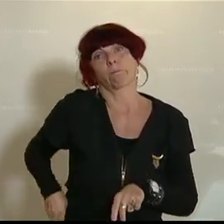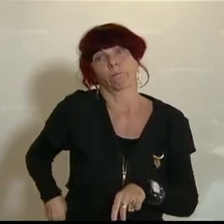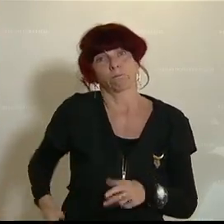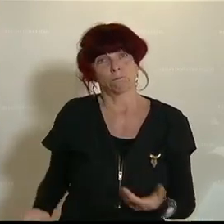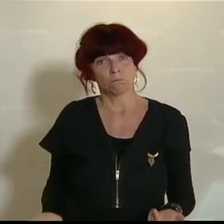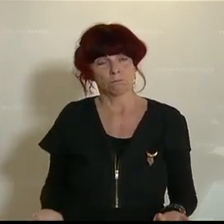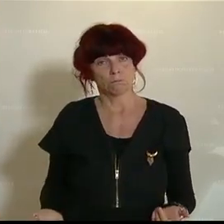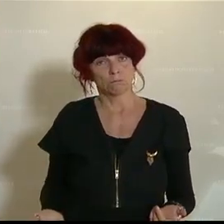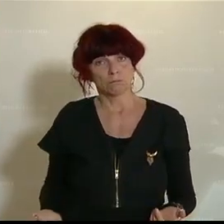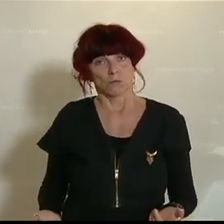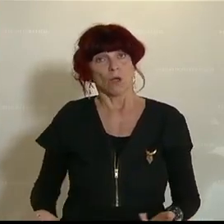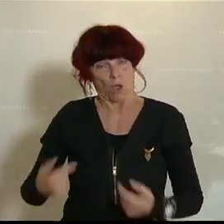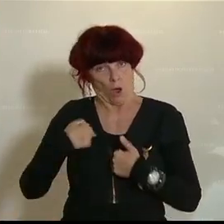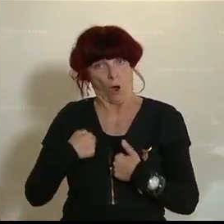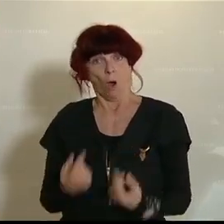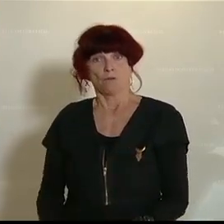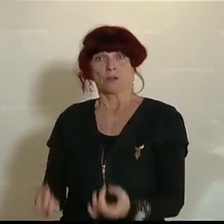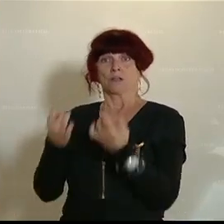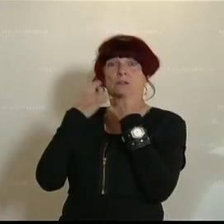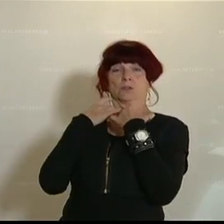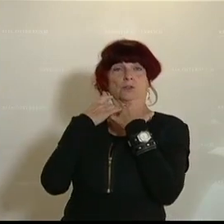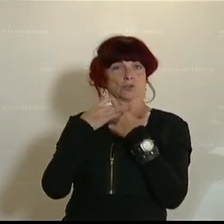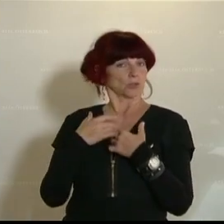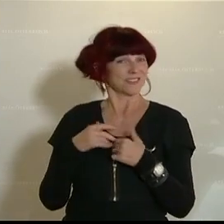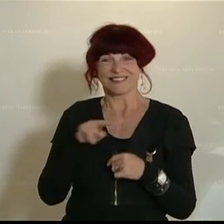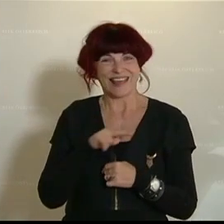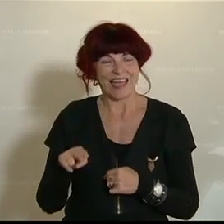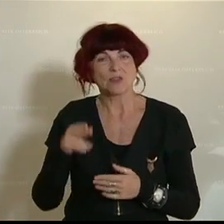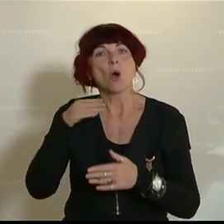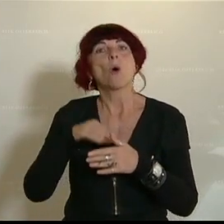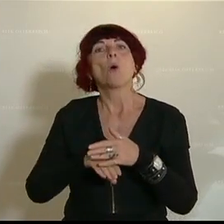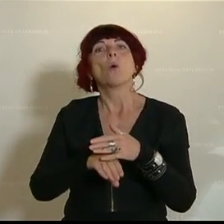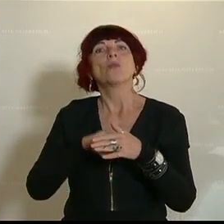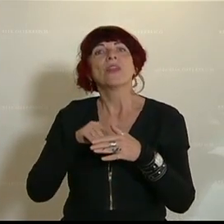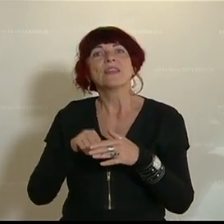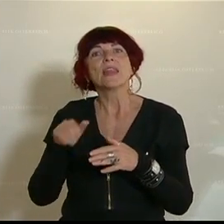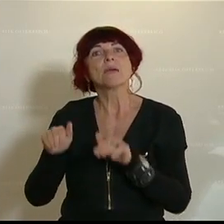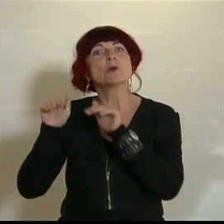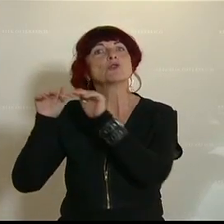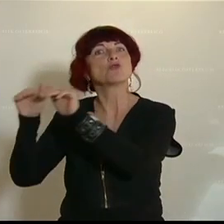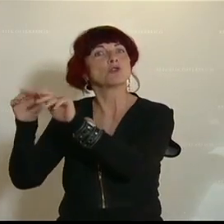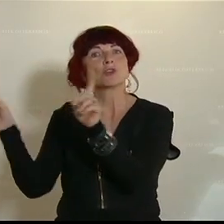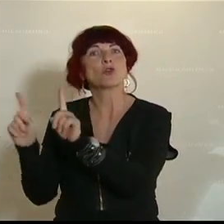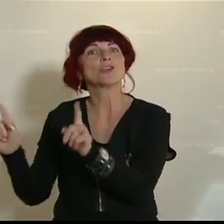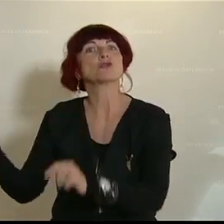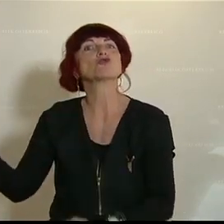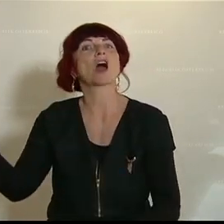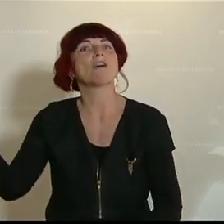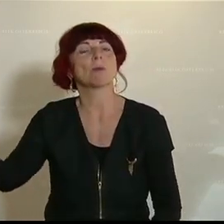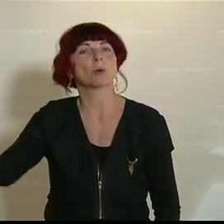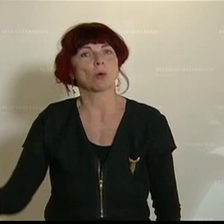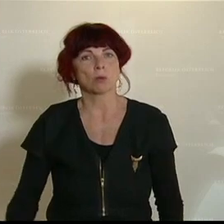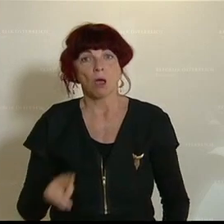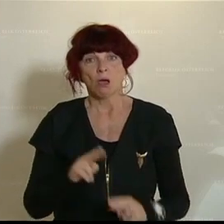Aber nicht, um mich vor einem Virus zu schützen, sondern nur um die Unternehmer zu schützen, dass sie nicht gestraft werden. Und ich setze auf, wenn ich in ein